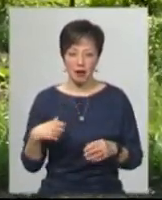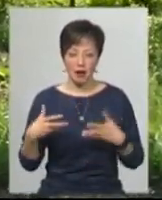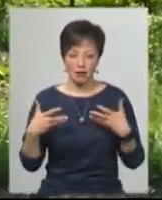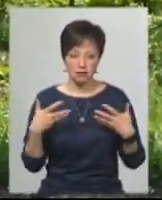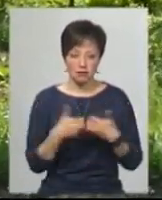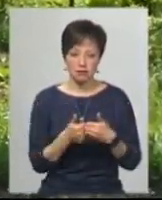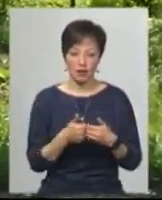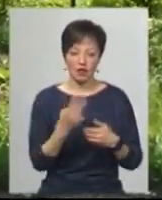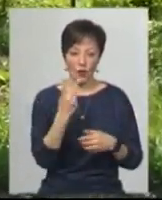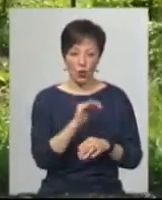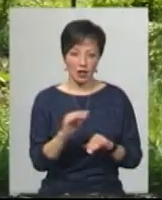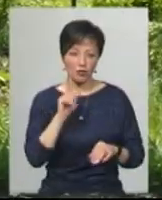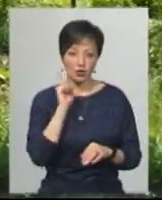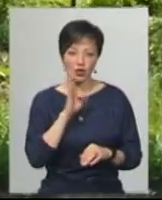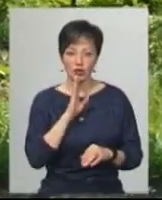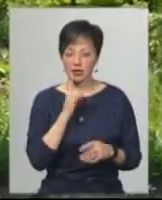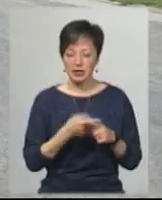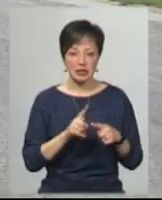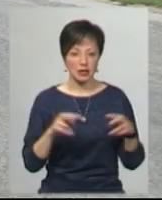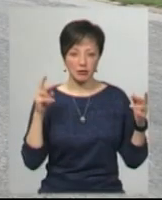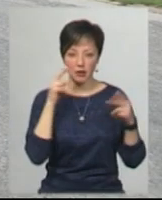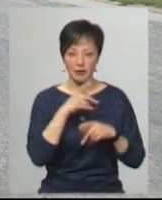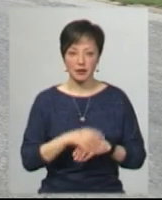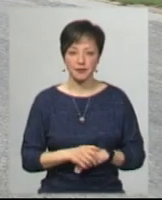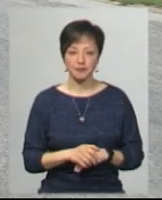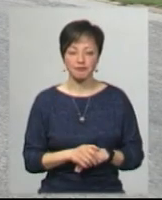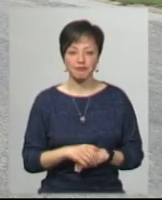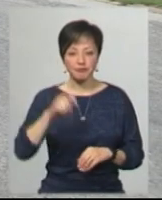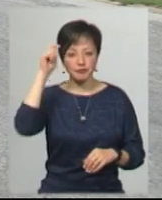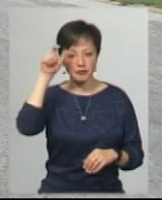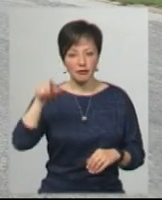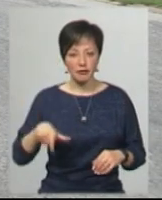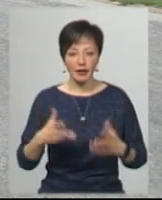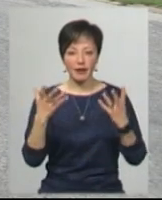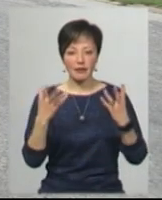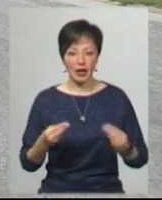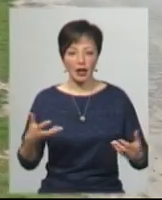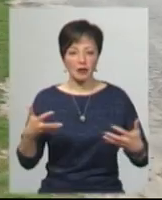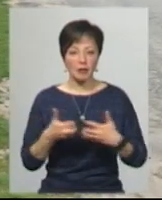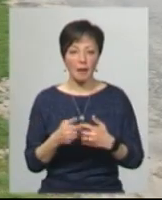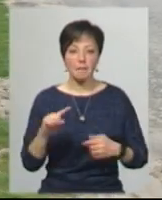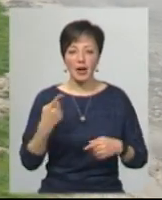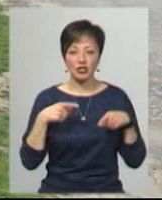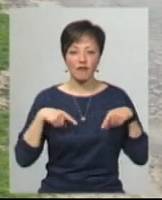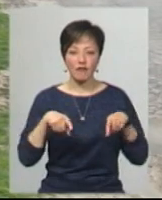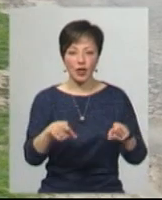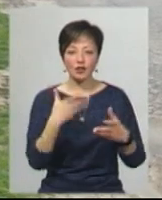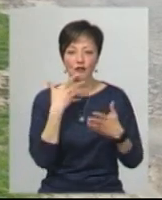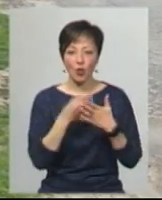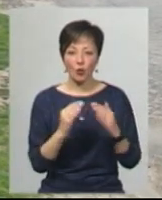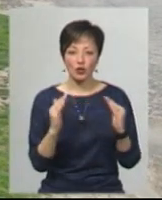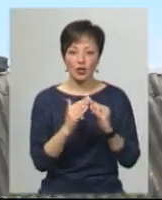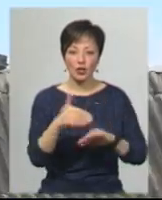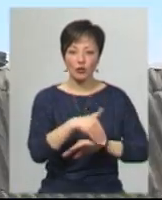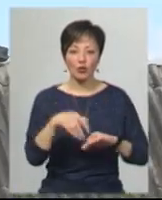Вона молода жінка була, це неправда. Святослав Лозовський у день ДТП одним із перших вибіг зі свого подвір'я на